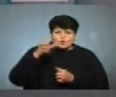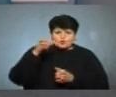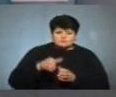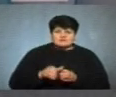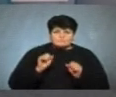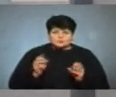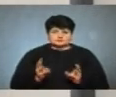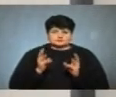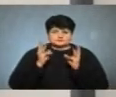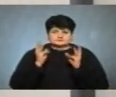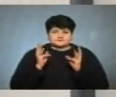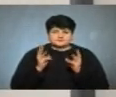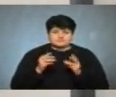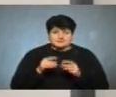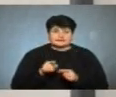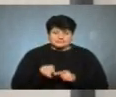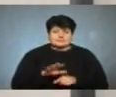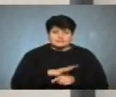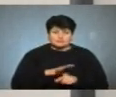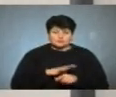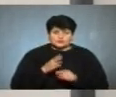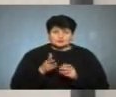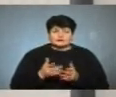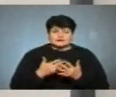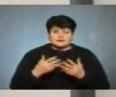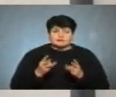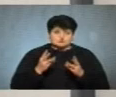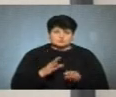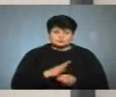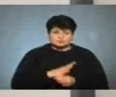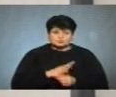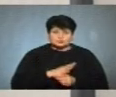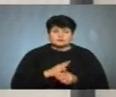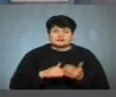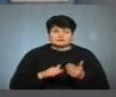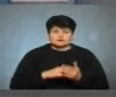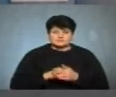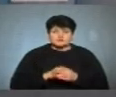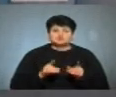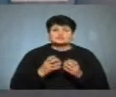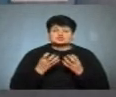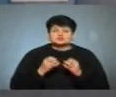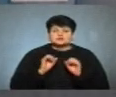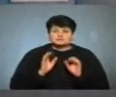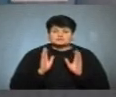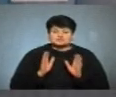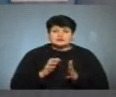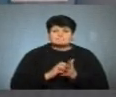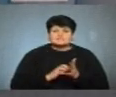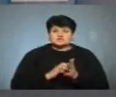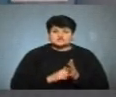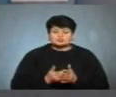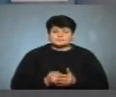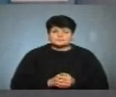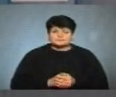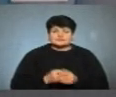загоратися, і таке і було, таке і траплялося декілька пожеж, ми таких теж ліквідовували. Що ще може стати причиною пожежі?